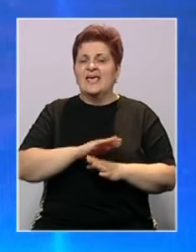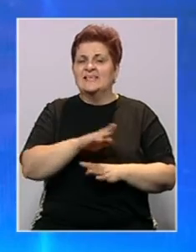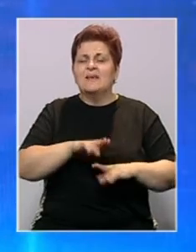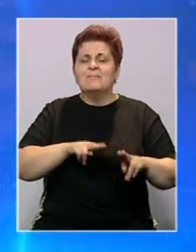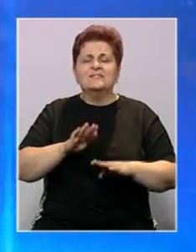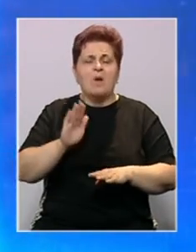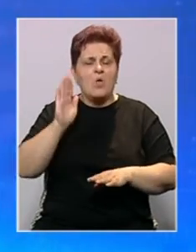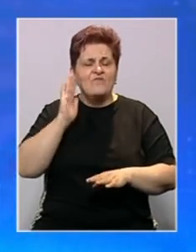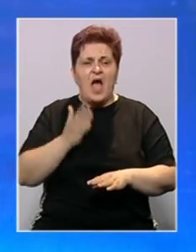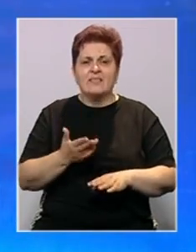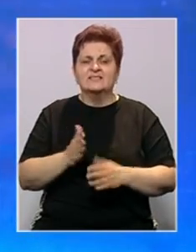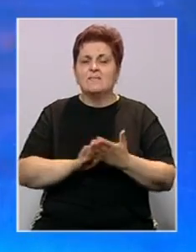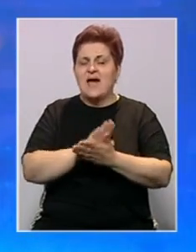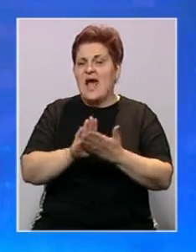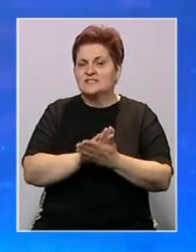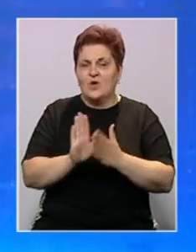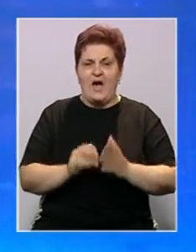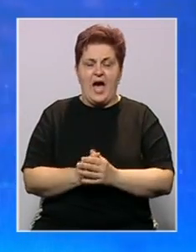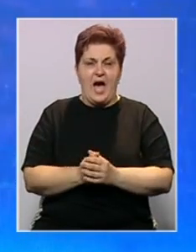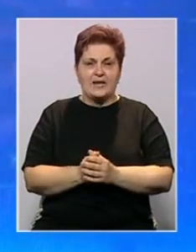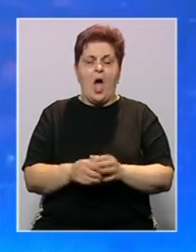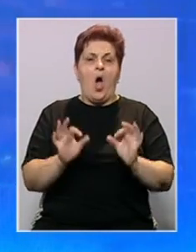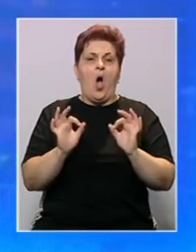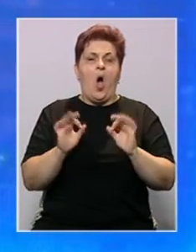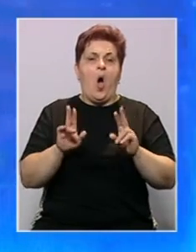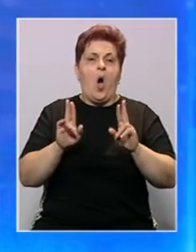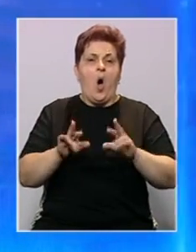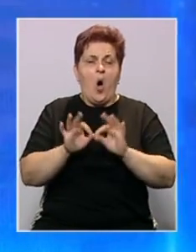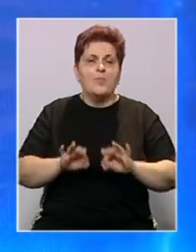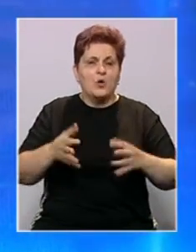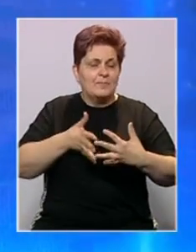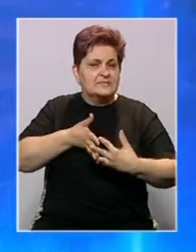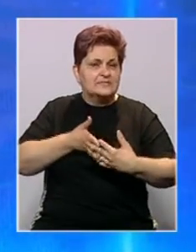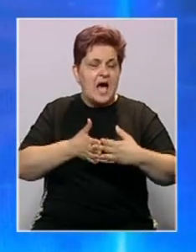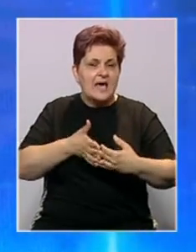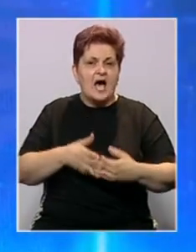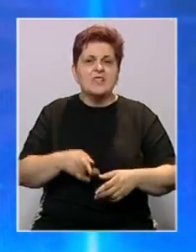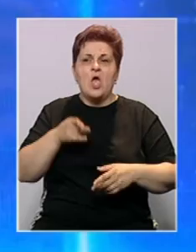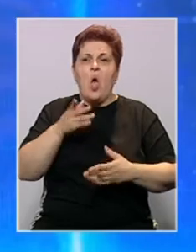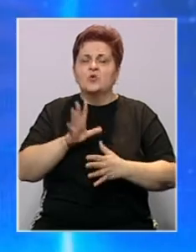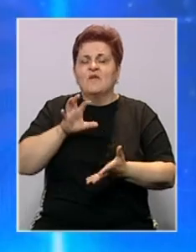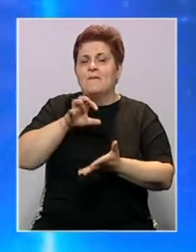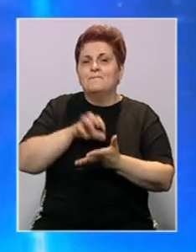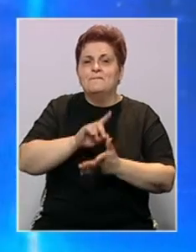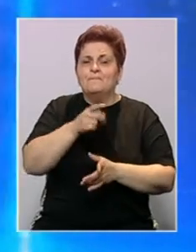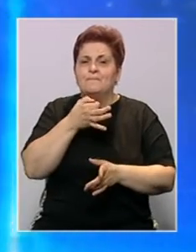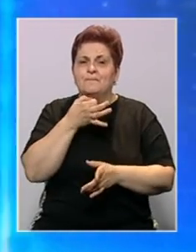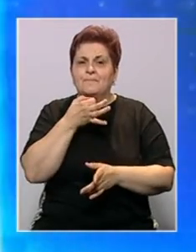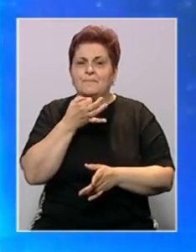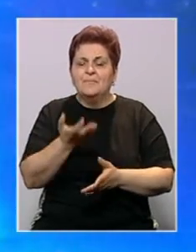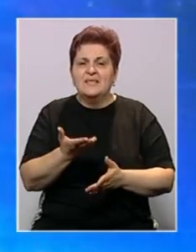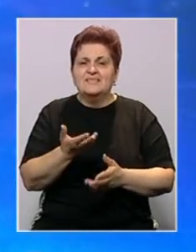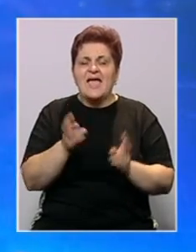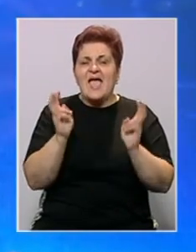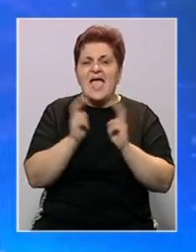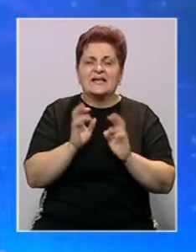u vladi sam razgovarao o mogućim projektima saradnji. Oni su uvijek bazirani na pitanje, prije svega,